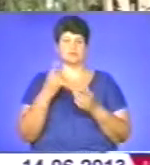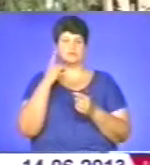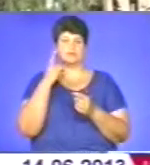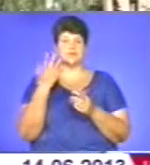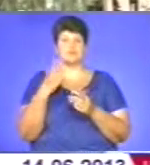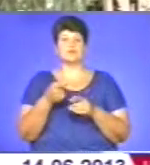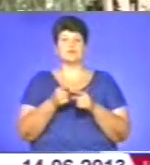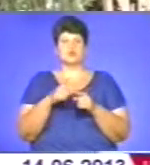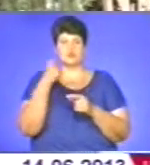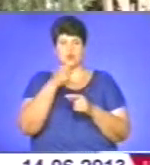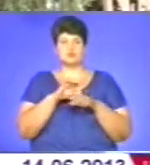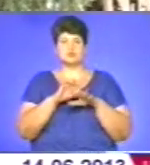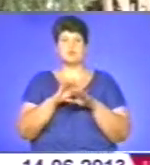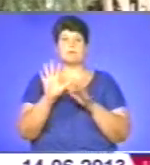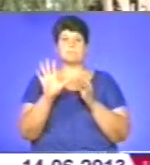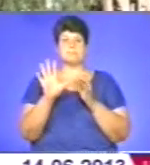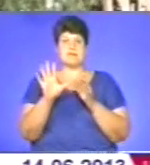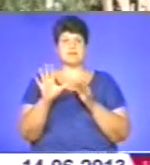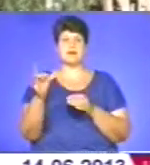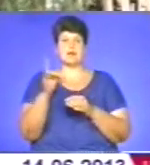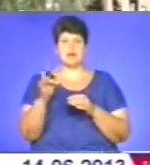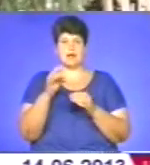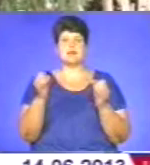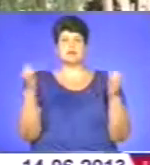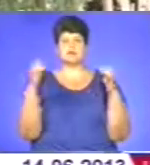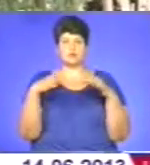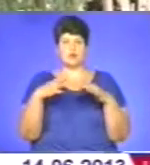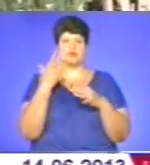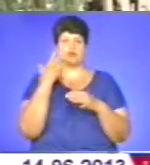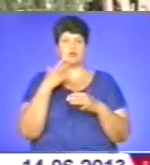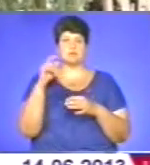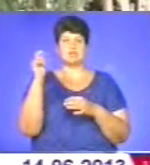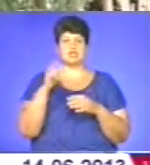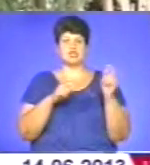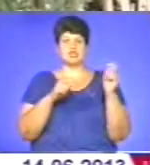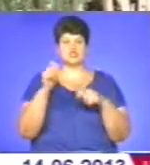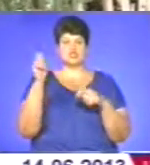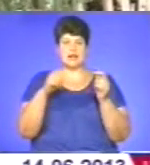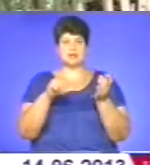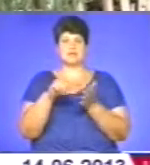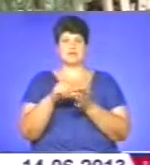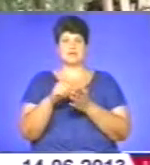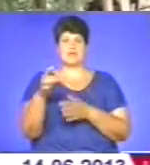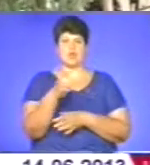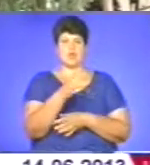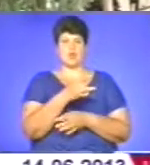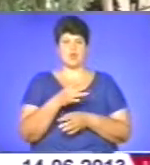році проводилось 5 регіональних зборів, куди приїжджали по регіонах представники регіонів.